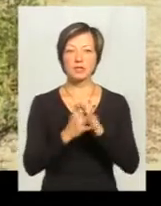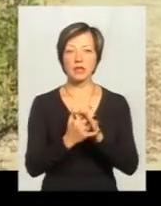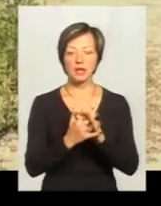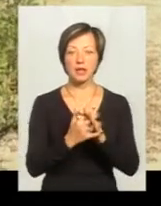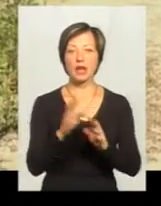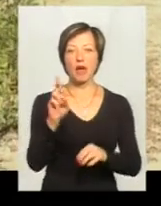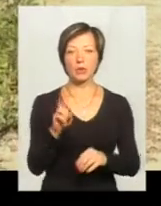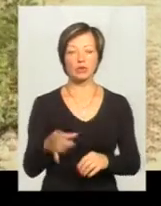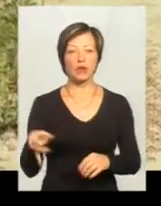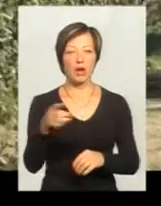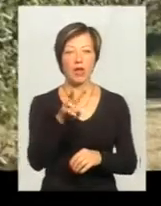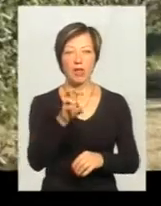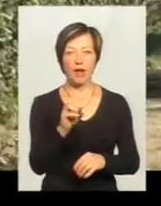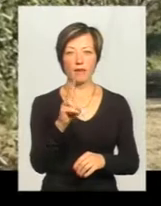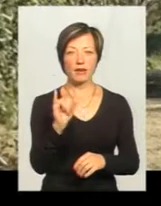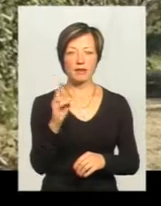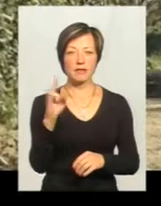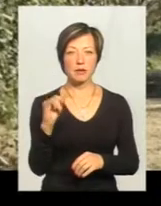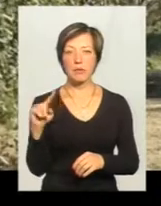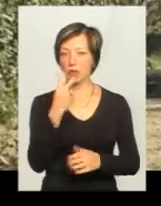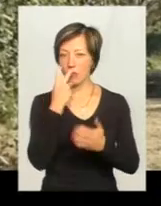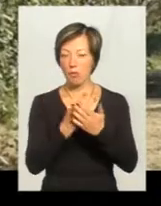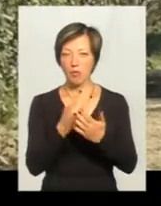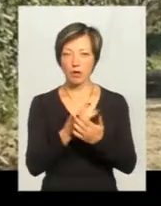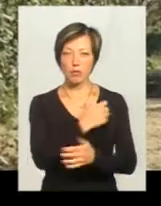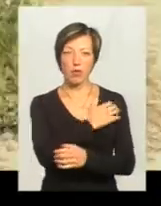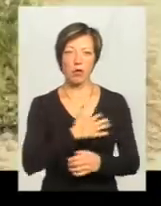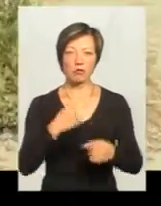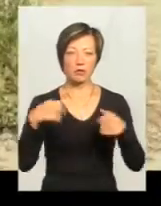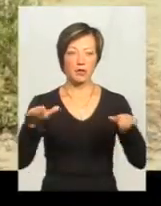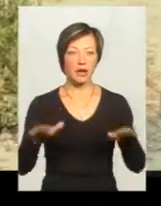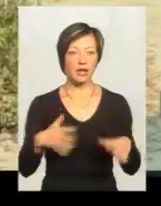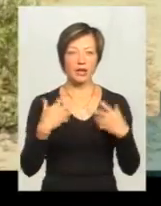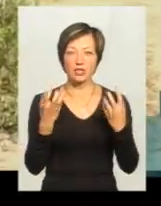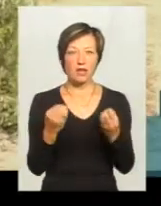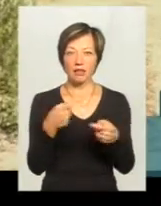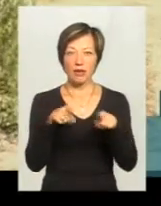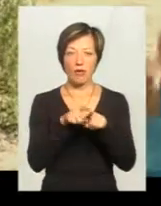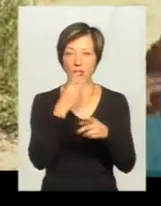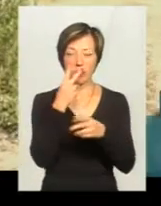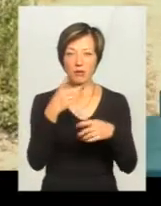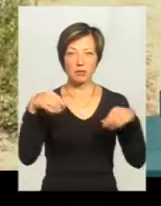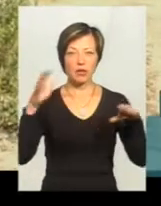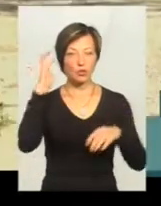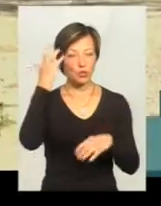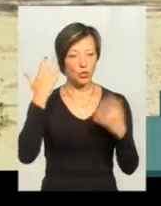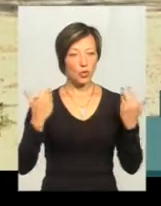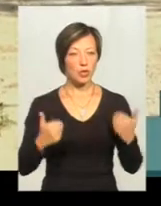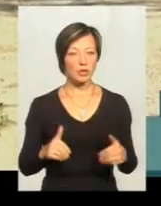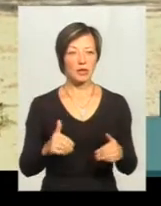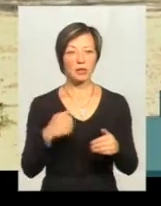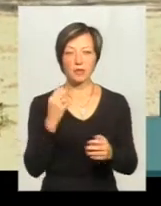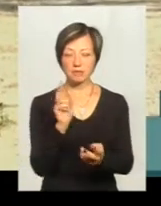Левківці Яромолнецького району. Саме вона першою побачила пораненого птаха. Я ще не бачила такого птаха, він був чорний. Ми